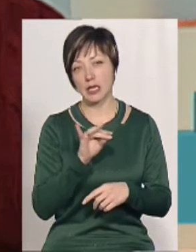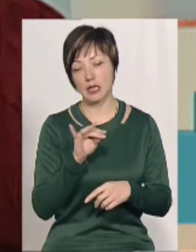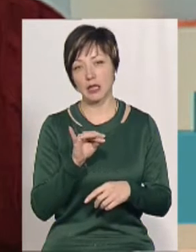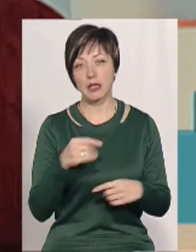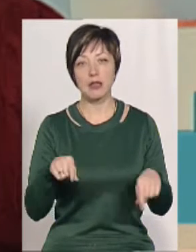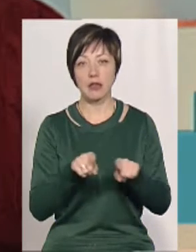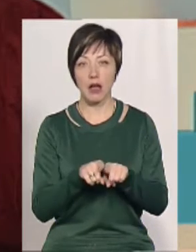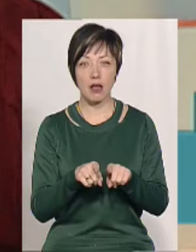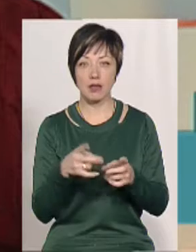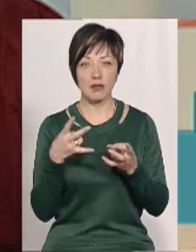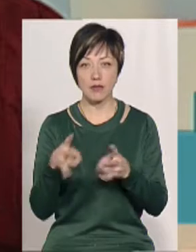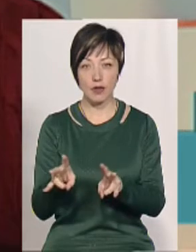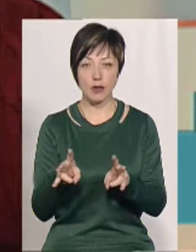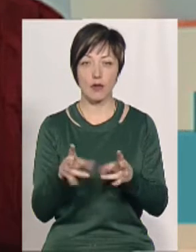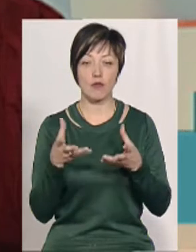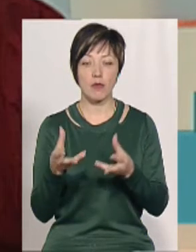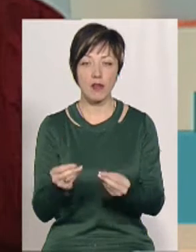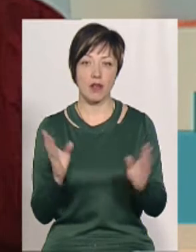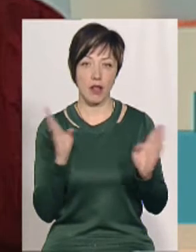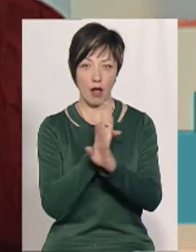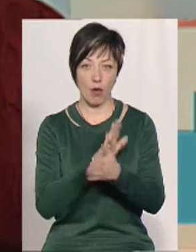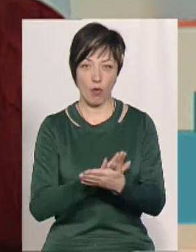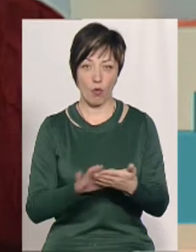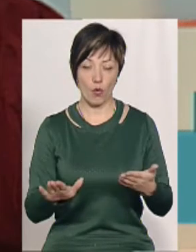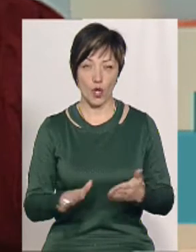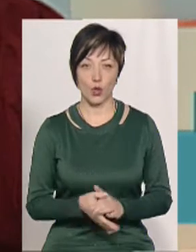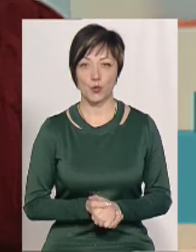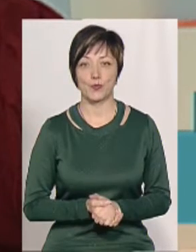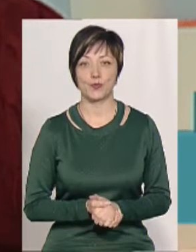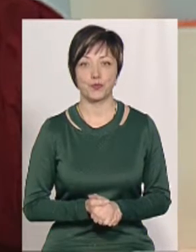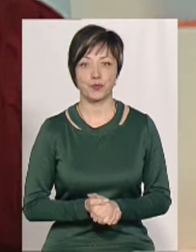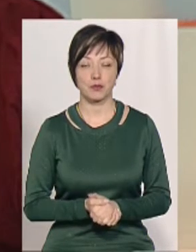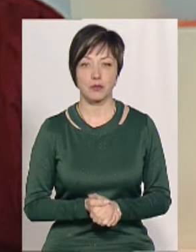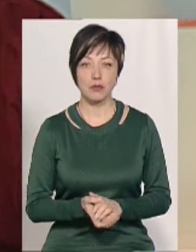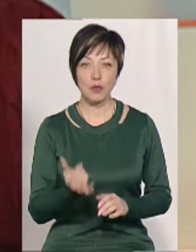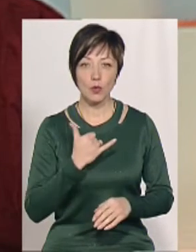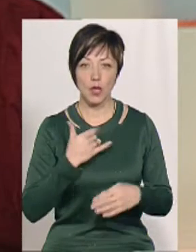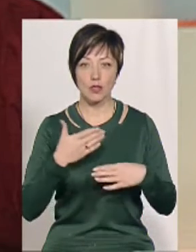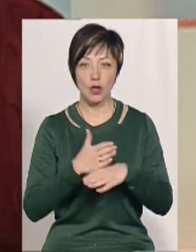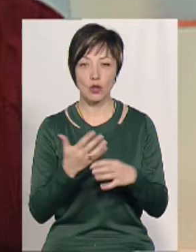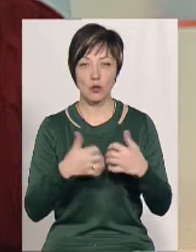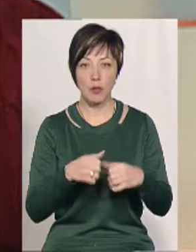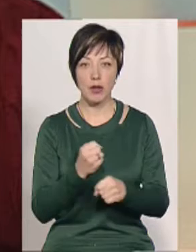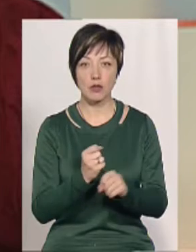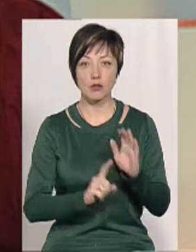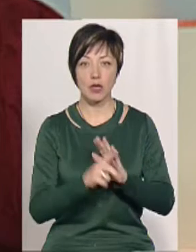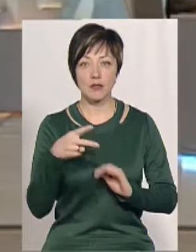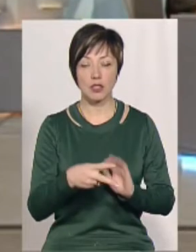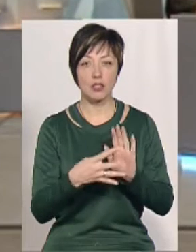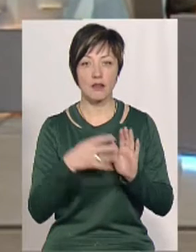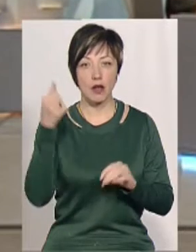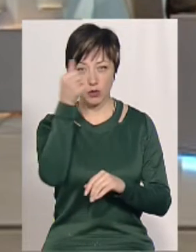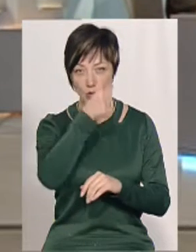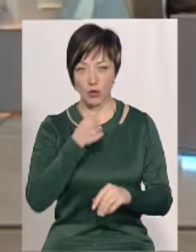скажімо так, не наносить негативного впливу на екологію. У нас дробарка працює з 2009 року.